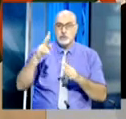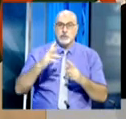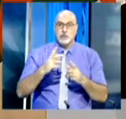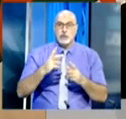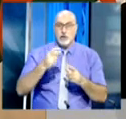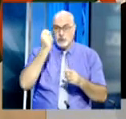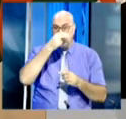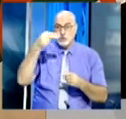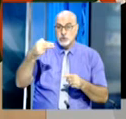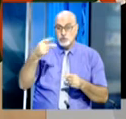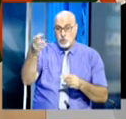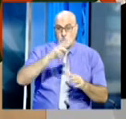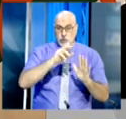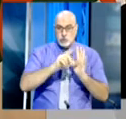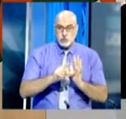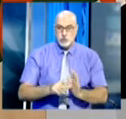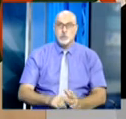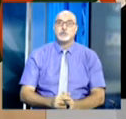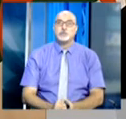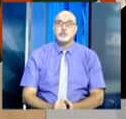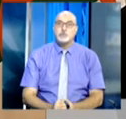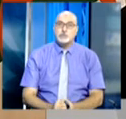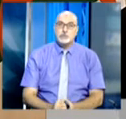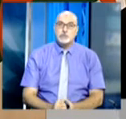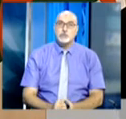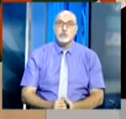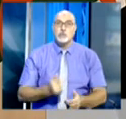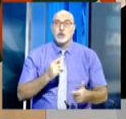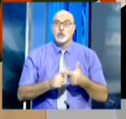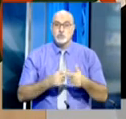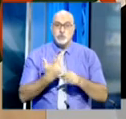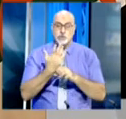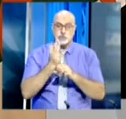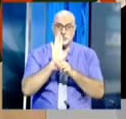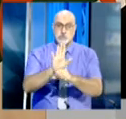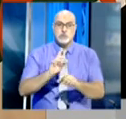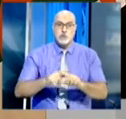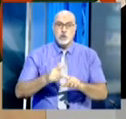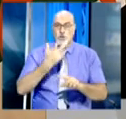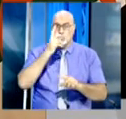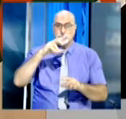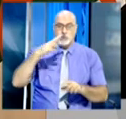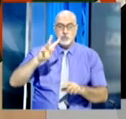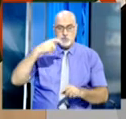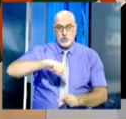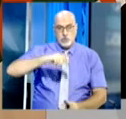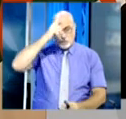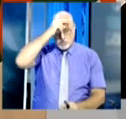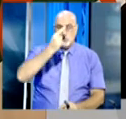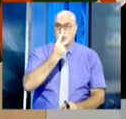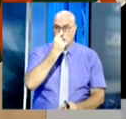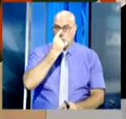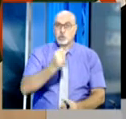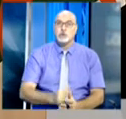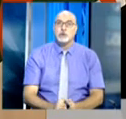النظام الدستوري كما نشيد بأهمية البعد الإقليمي لمبادرة الرئيس عبد المجيد تبون